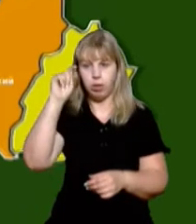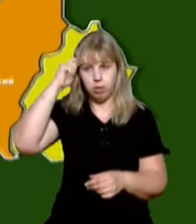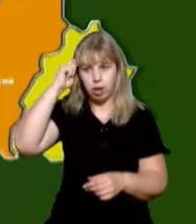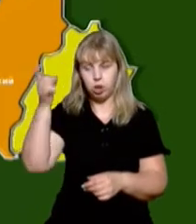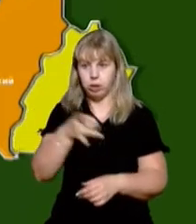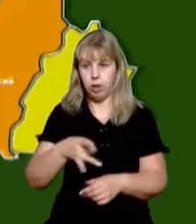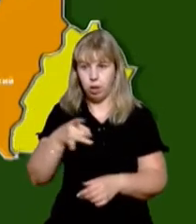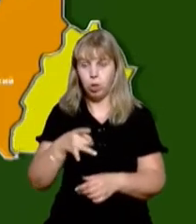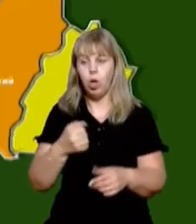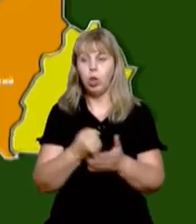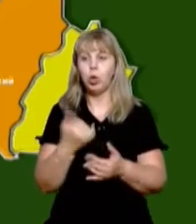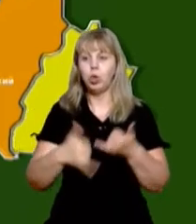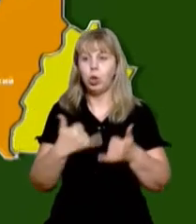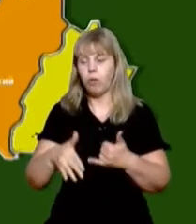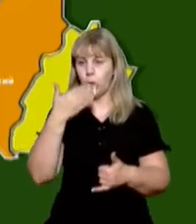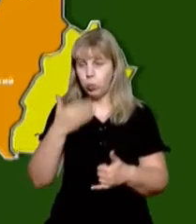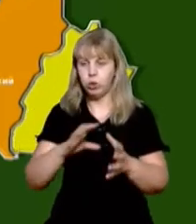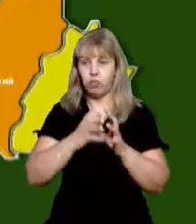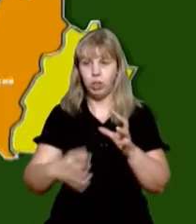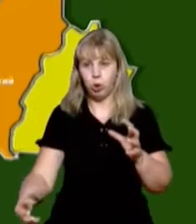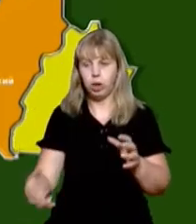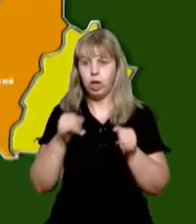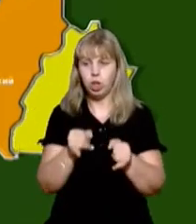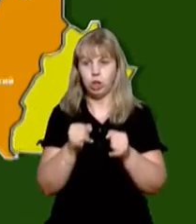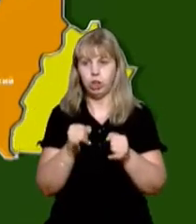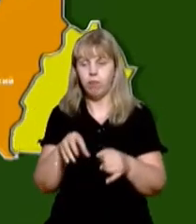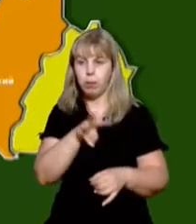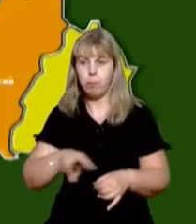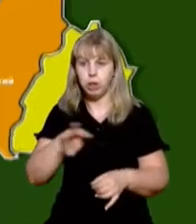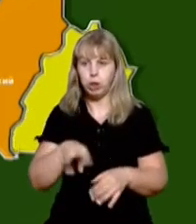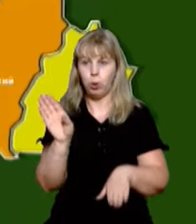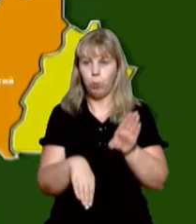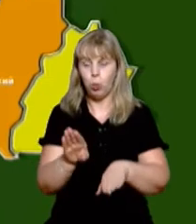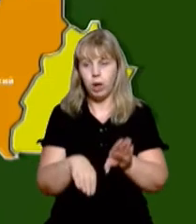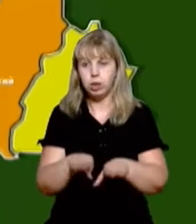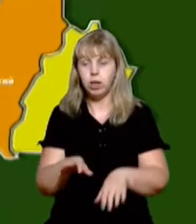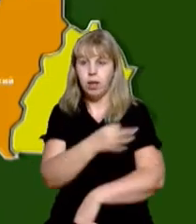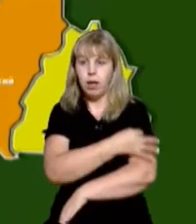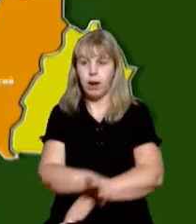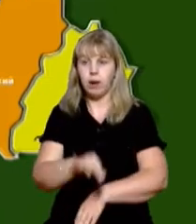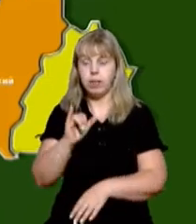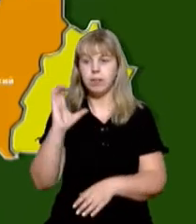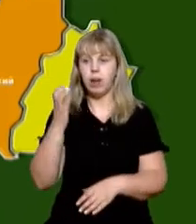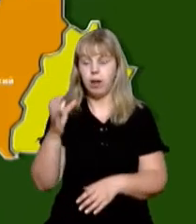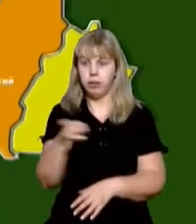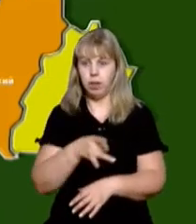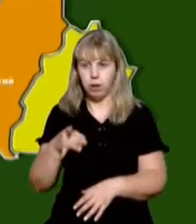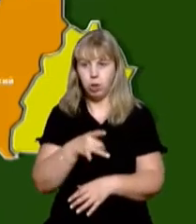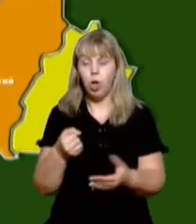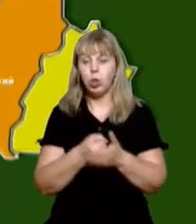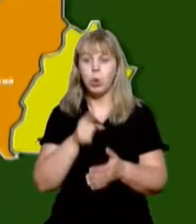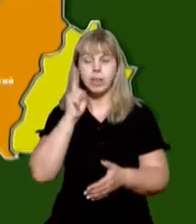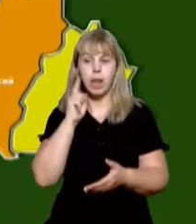Тячівський райони. До жовтої – Хуст, Виноградівський, Іршавський, Міжгірський, Мукачевський, Рахівський та Свалявський райони.